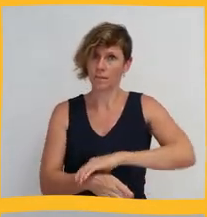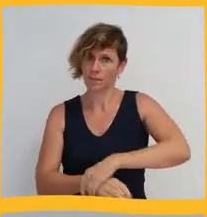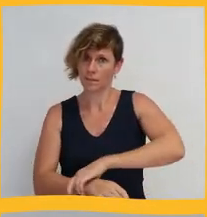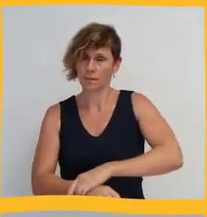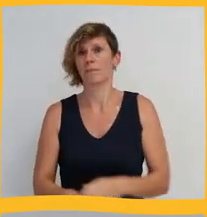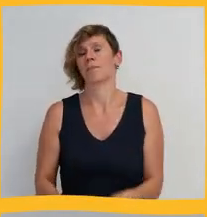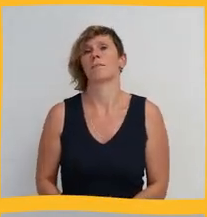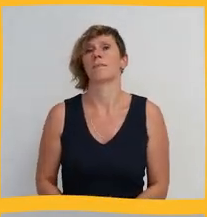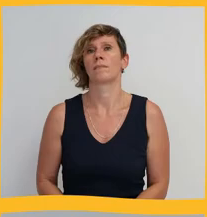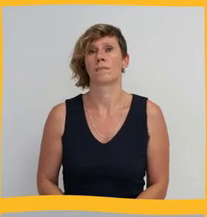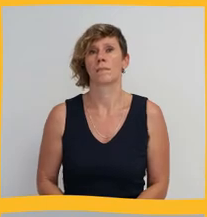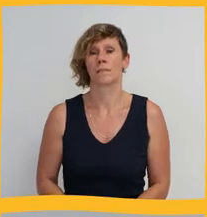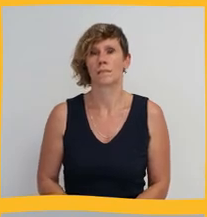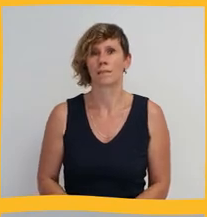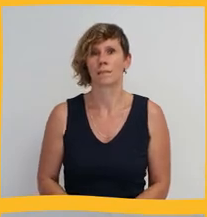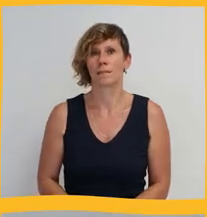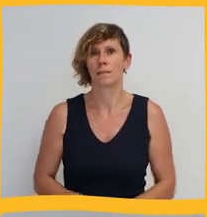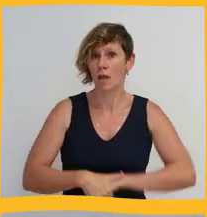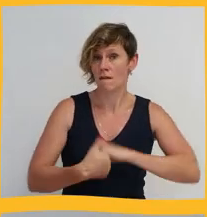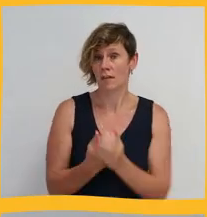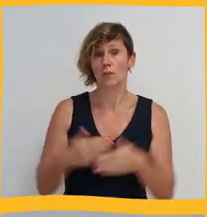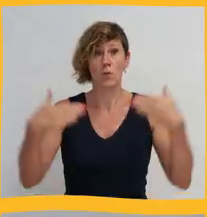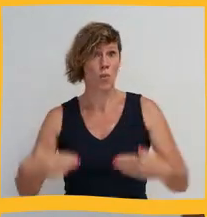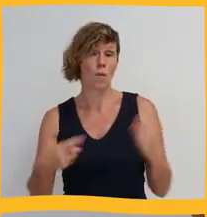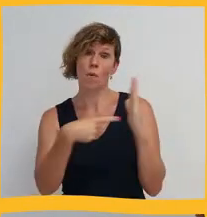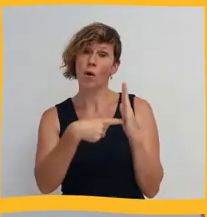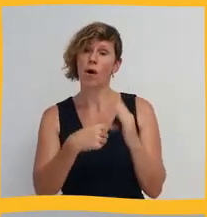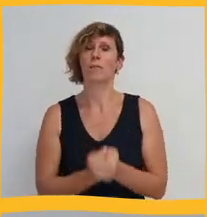La friction s'arrête lorsque le séchage est complet.